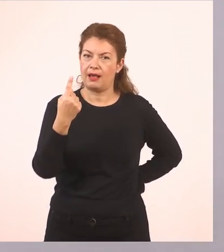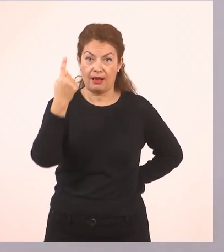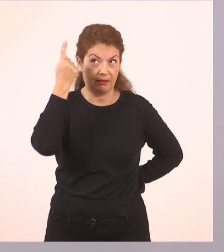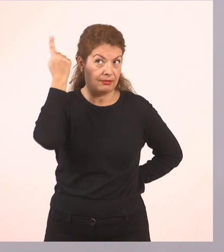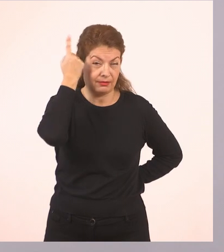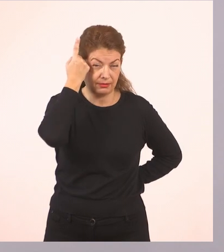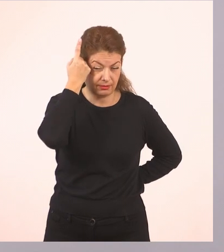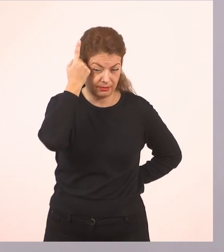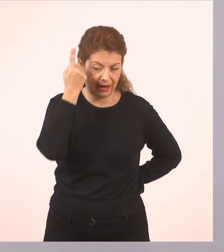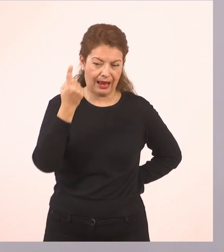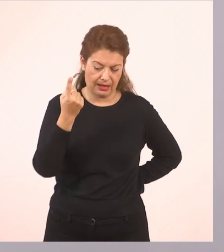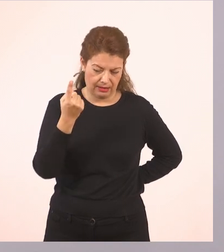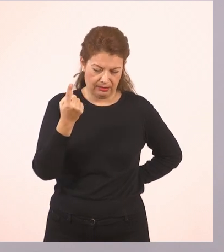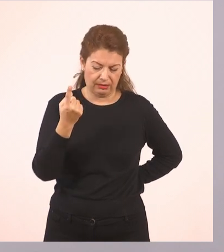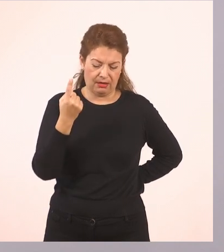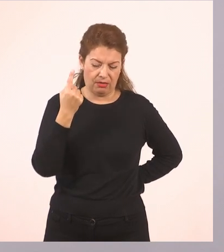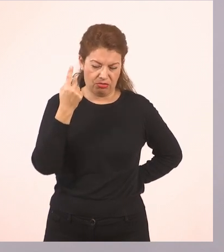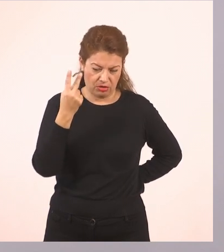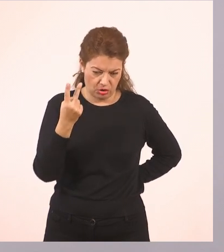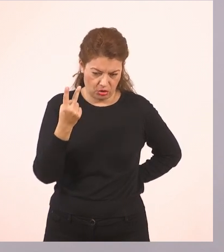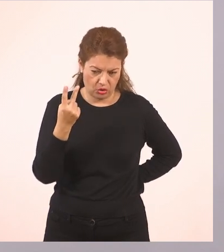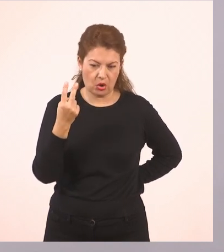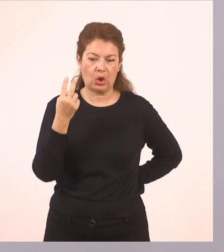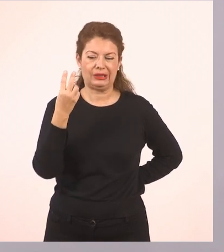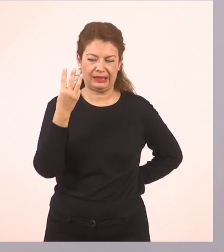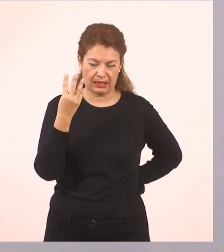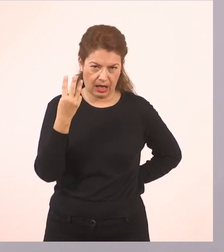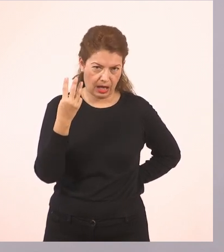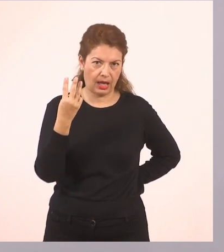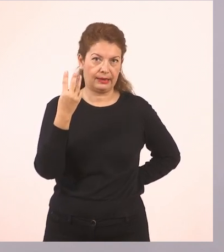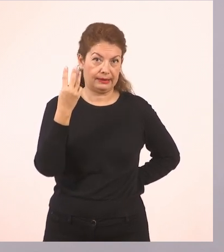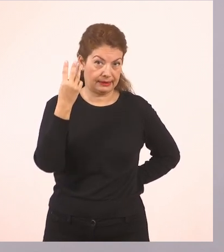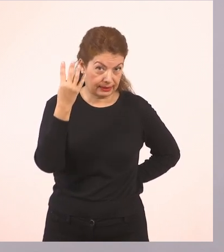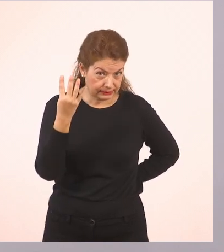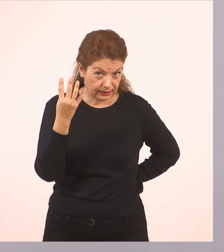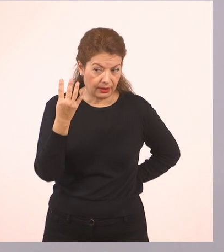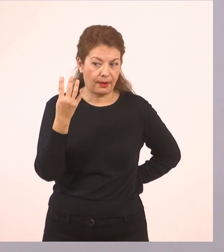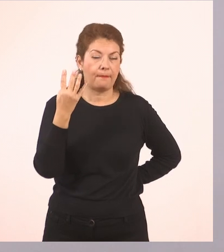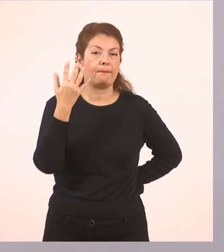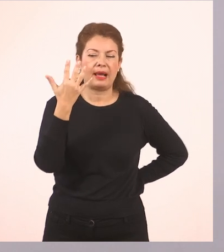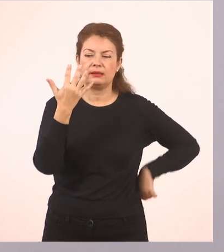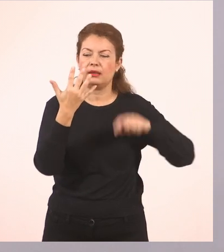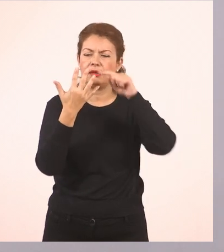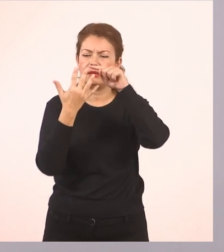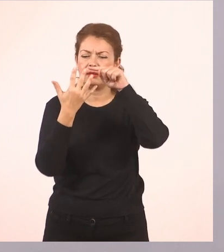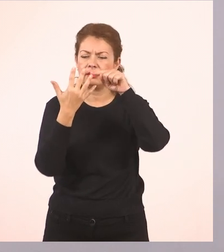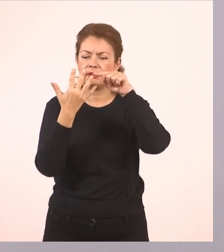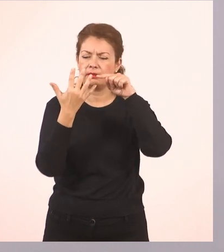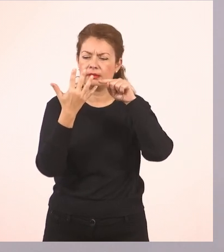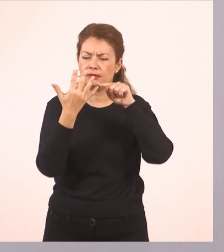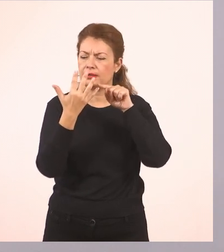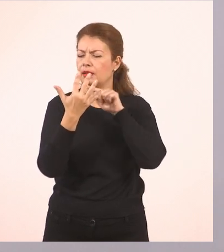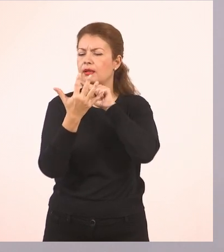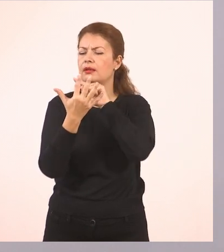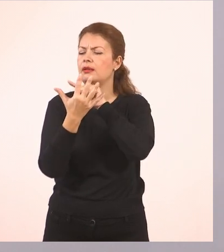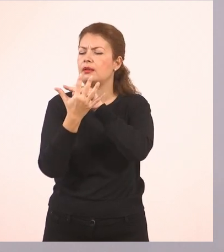και συνεχίζω το μέτρημα. 2, 3, 4, 5. Πόσα